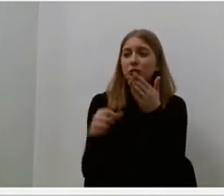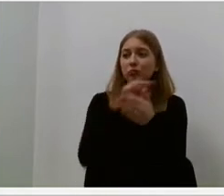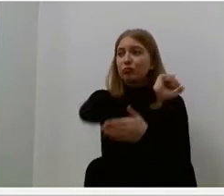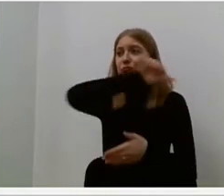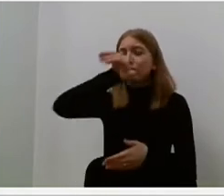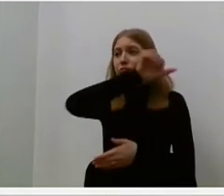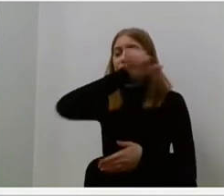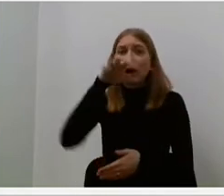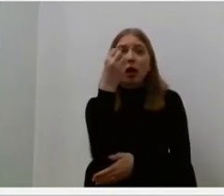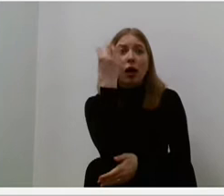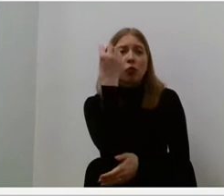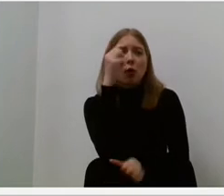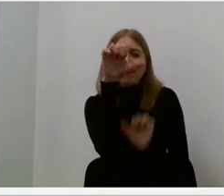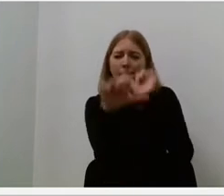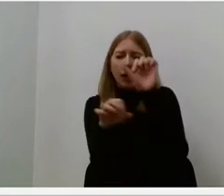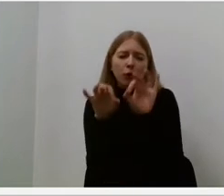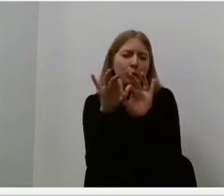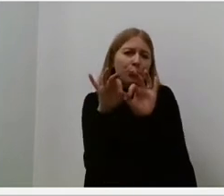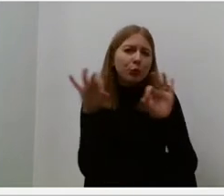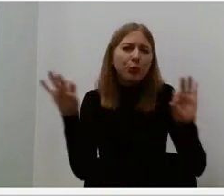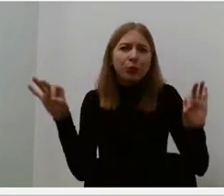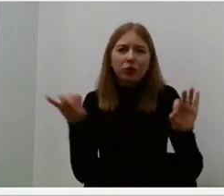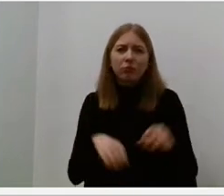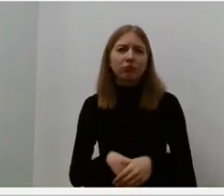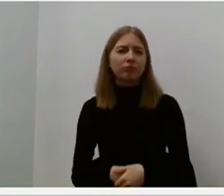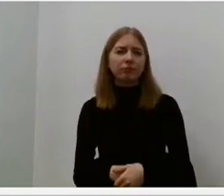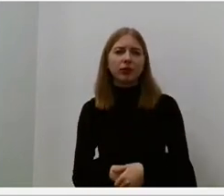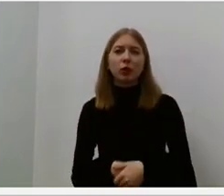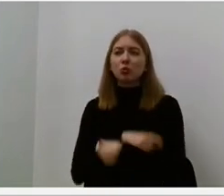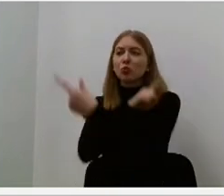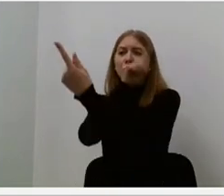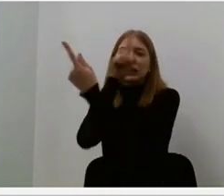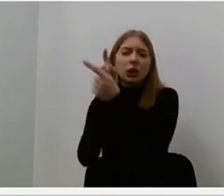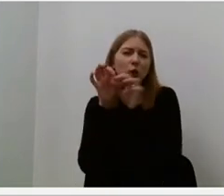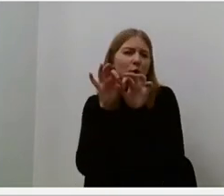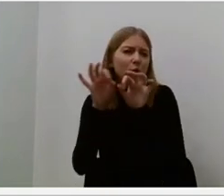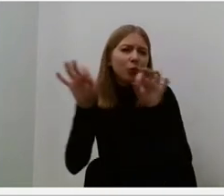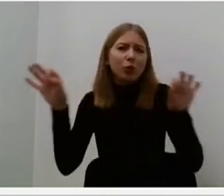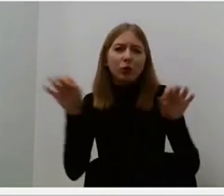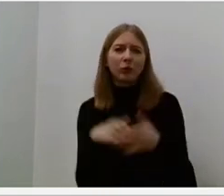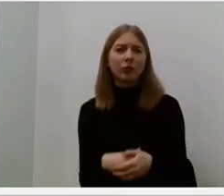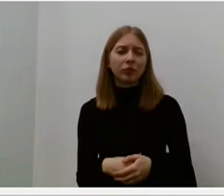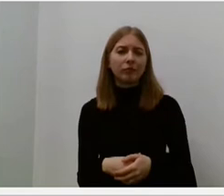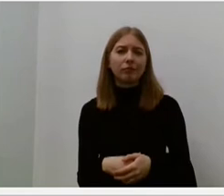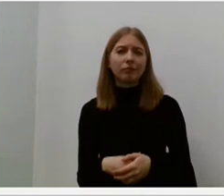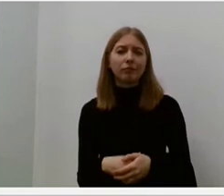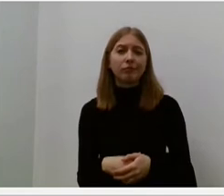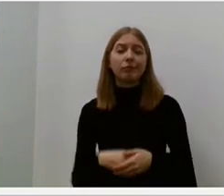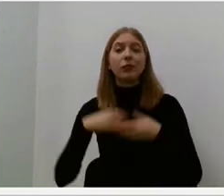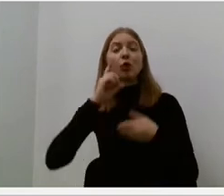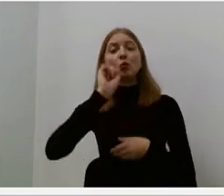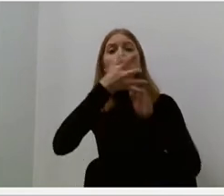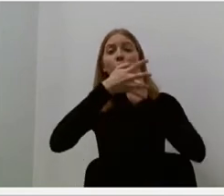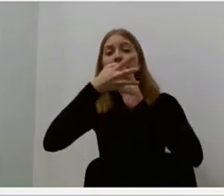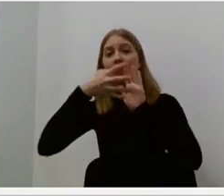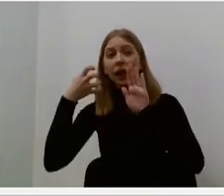metų laiškai negalėjo pasiekti mamos dėl giležinios uždangos. 1951 metais